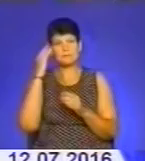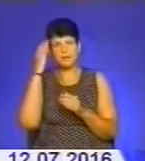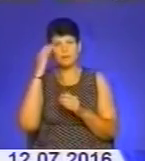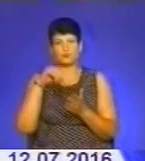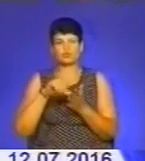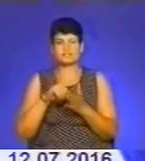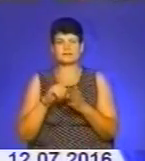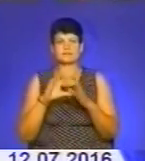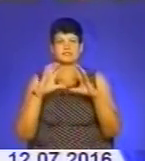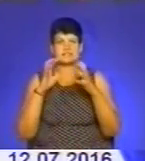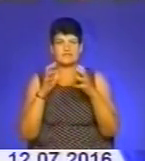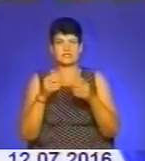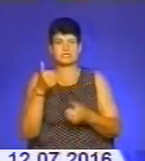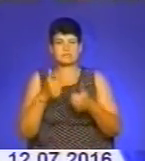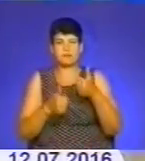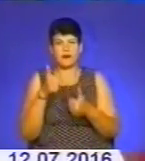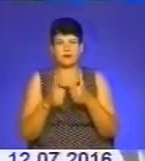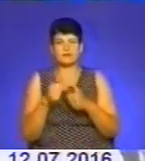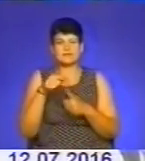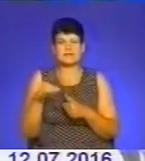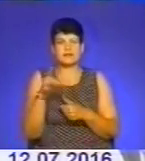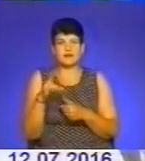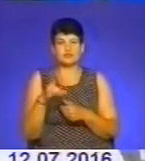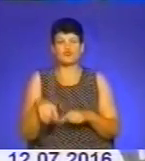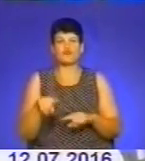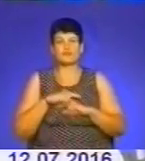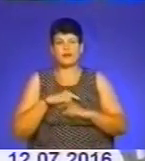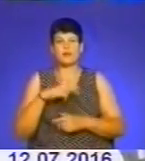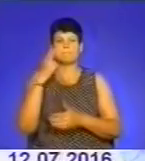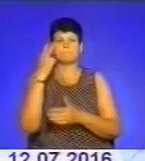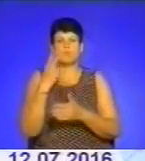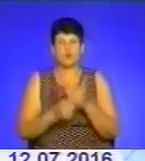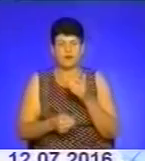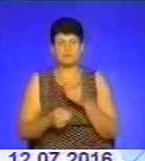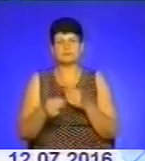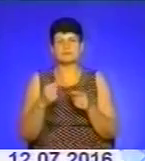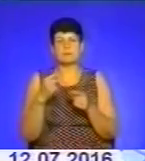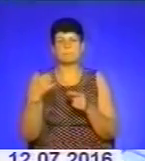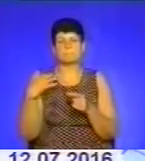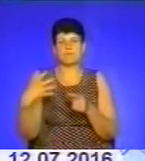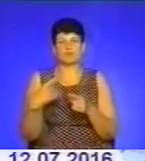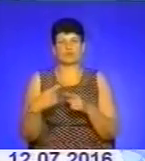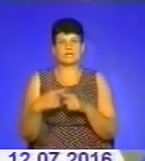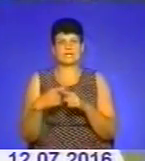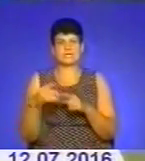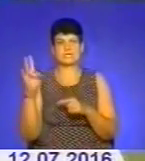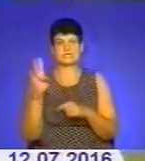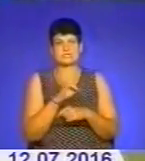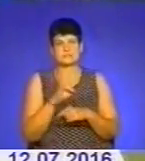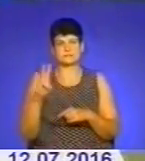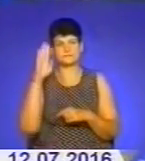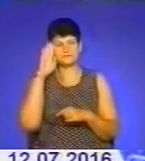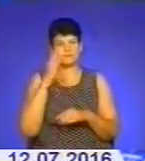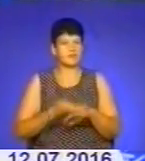змаганнях. Тільки не цього разу, адже у фіналі Дмитро програв суперникові із Білої церкви Олександру Грушину. Тяжка